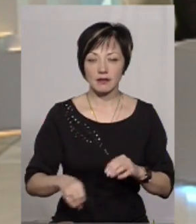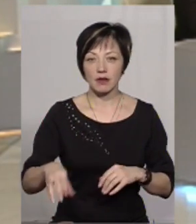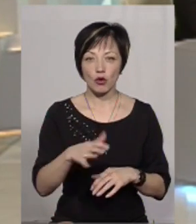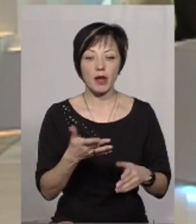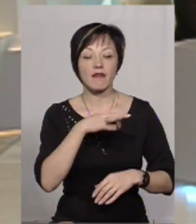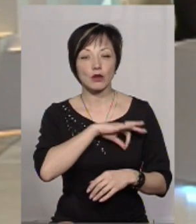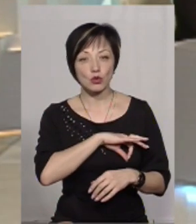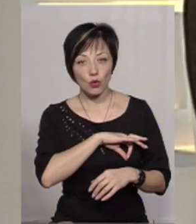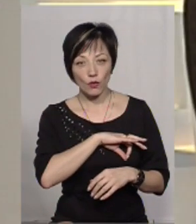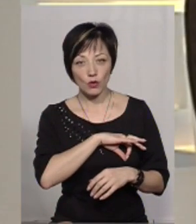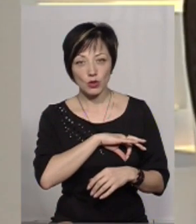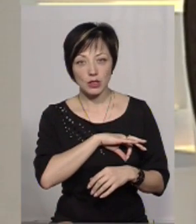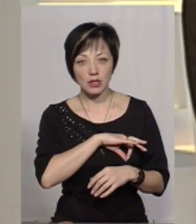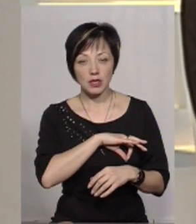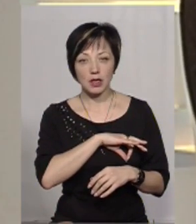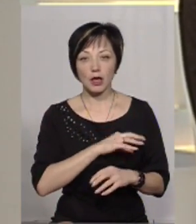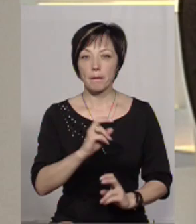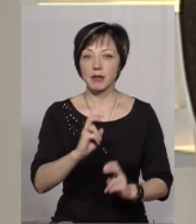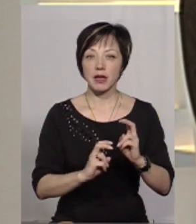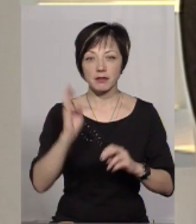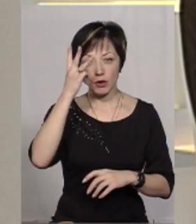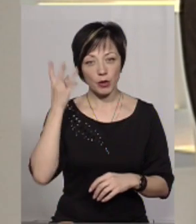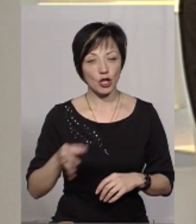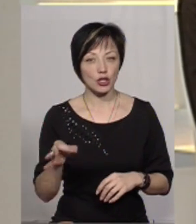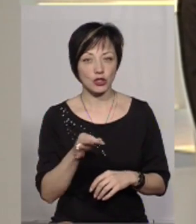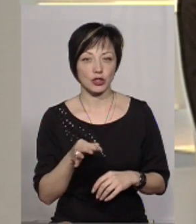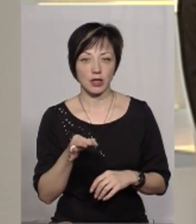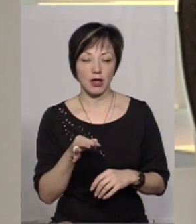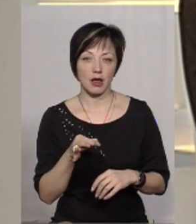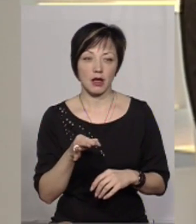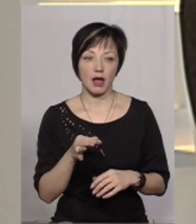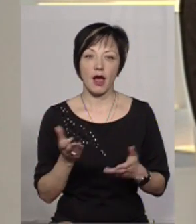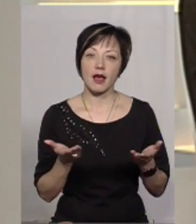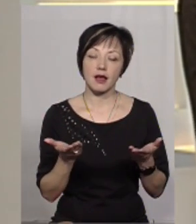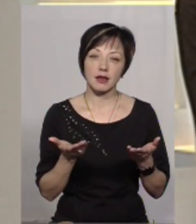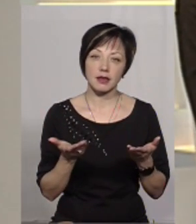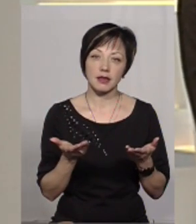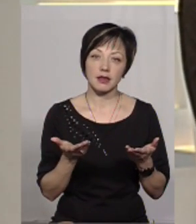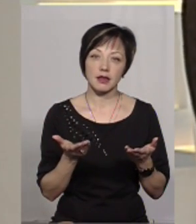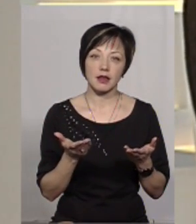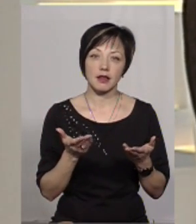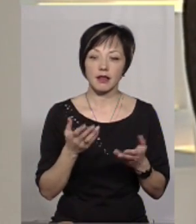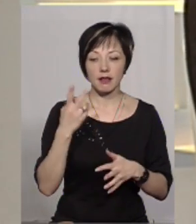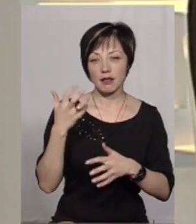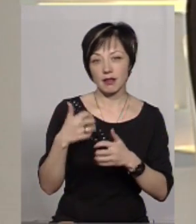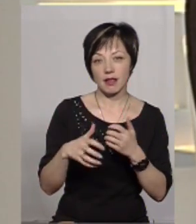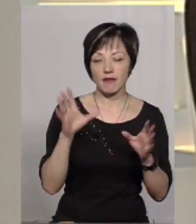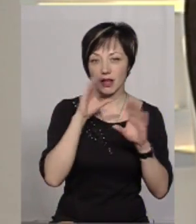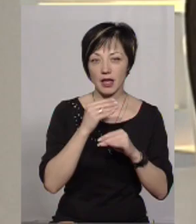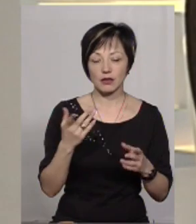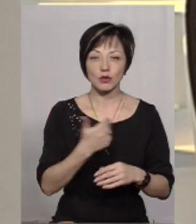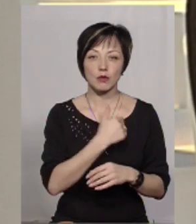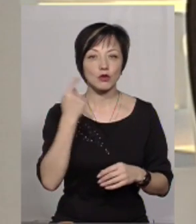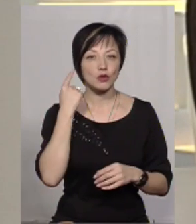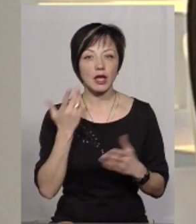Європу, які використовують підприємства Хмельниччини, а які або не помічають, або не вдається. От хотілося